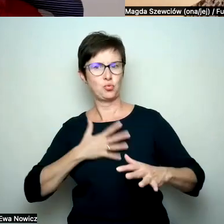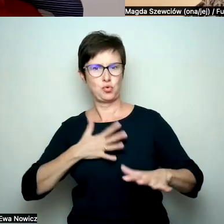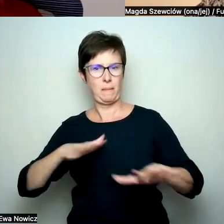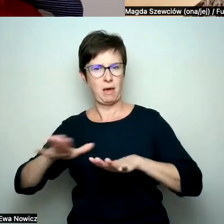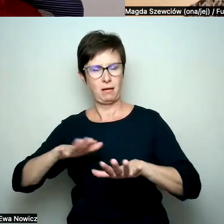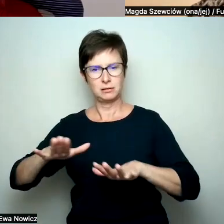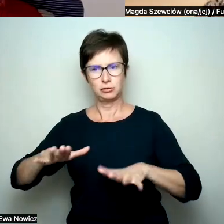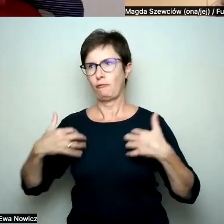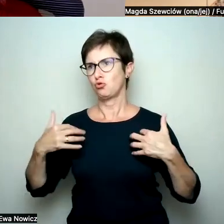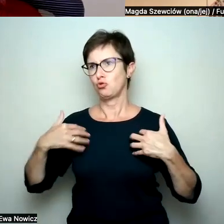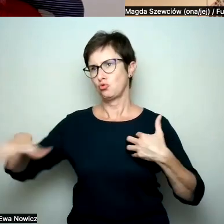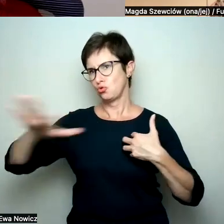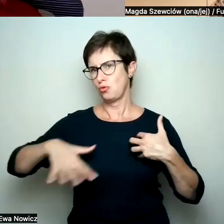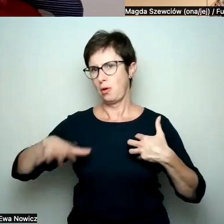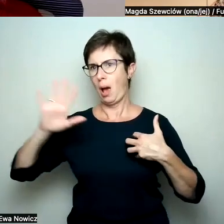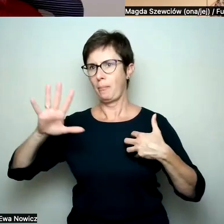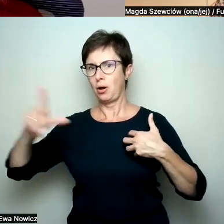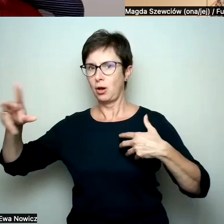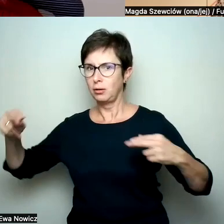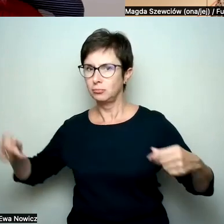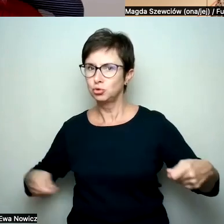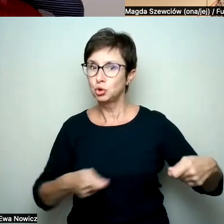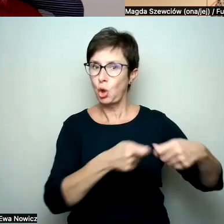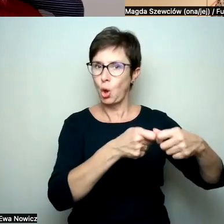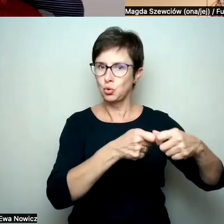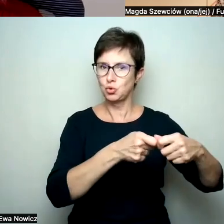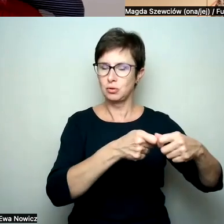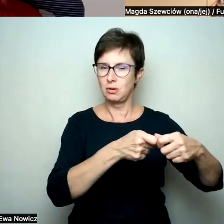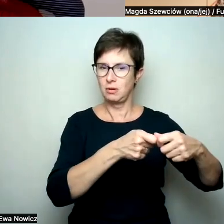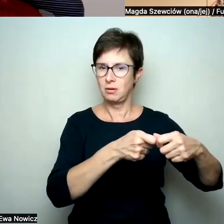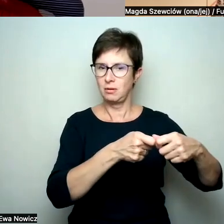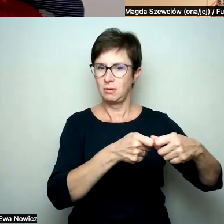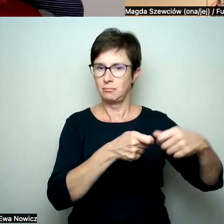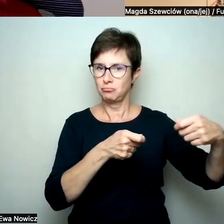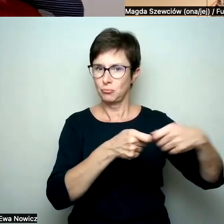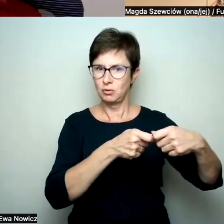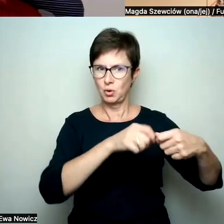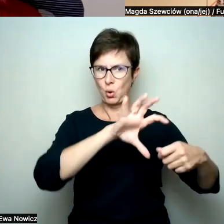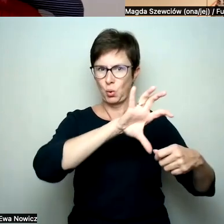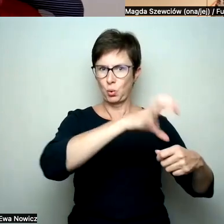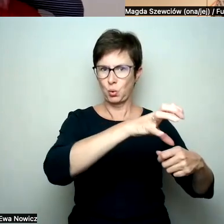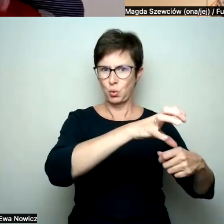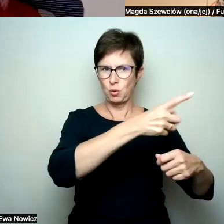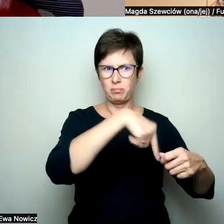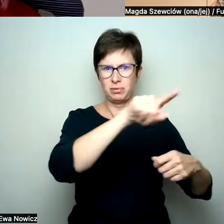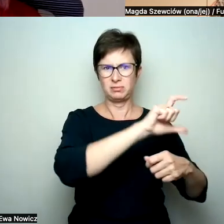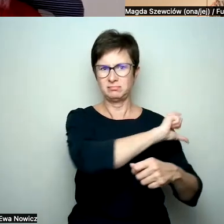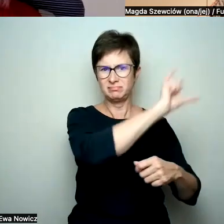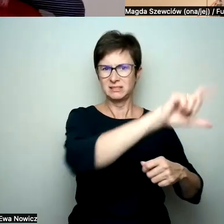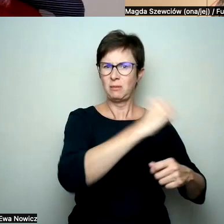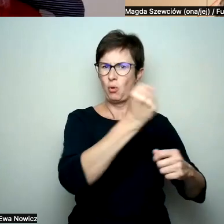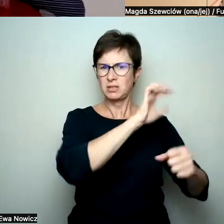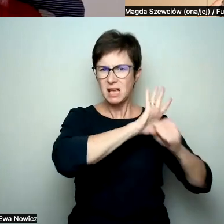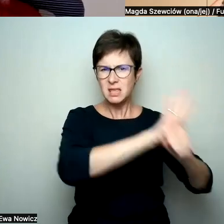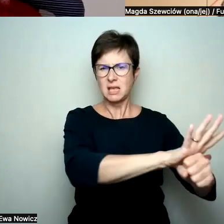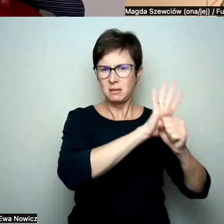wchodzą do miejsca, którym są osoby z grup narażonych na dyskryminację stale i